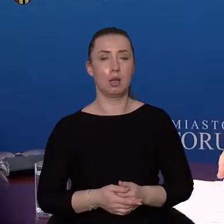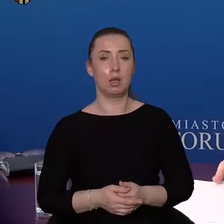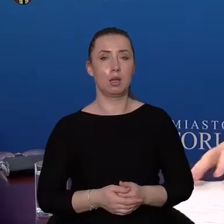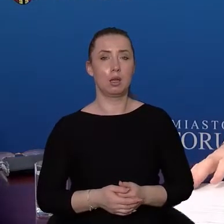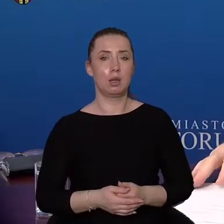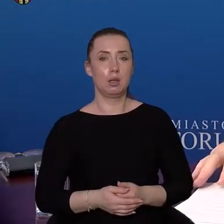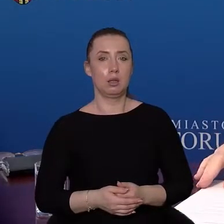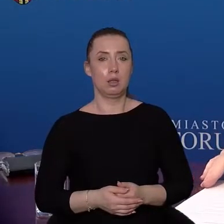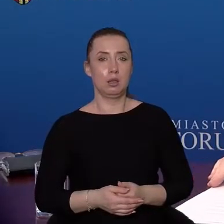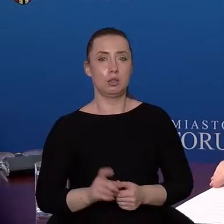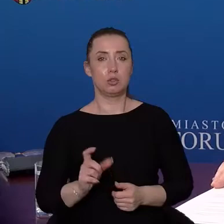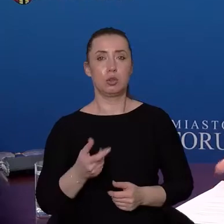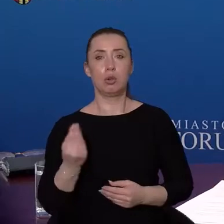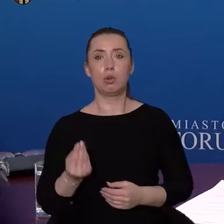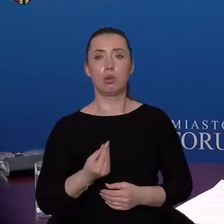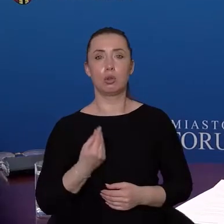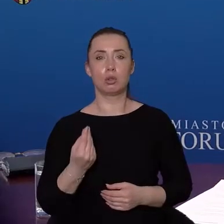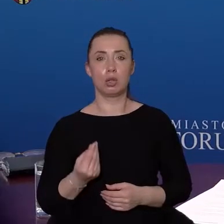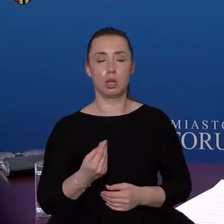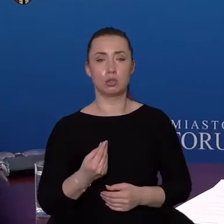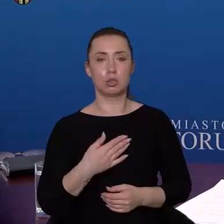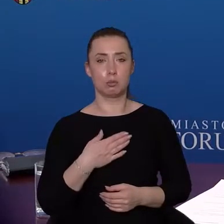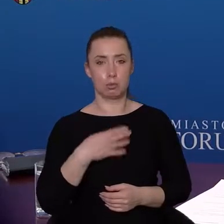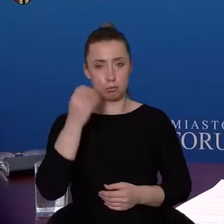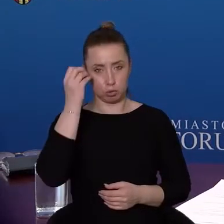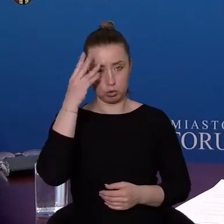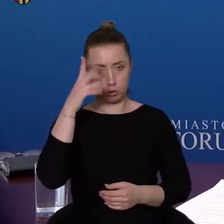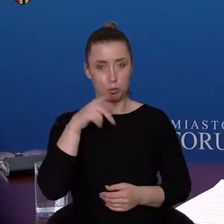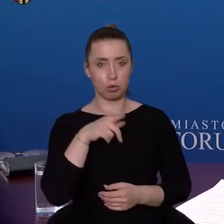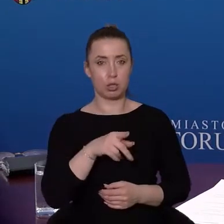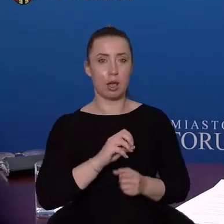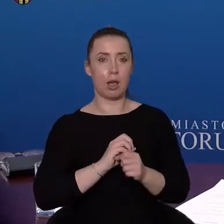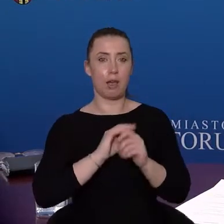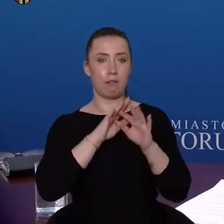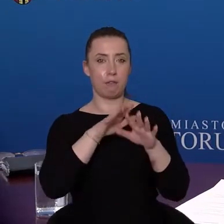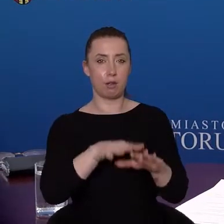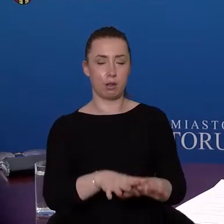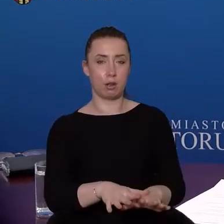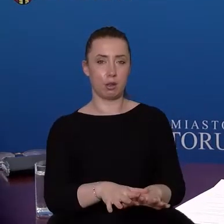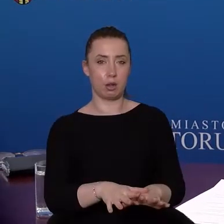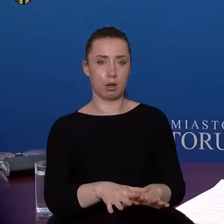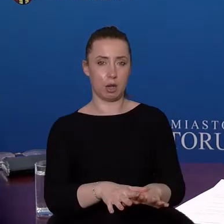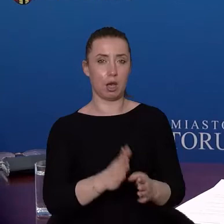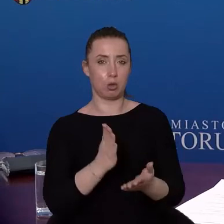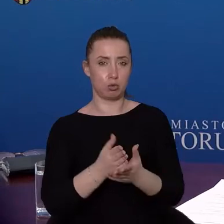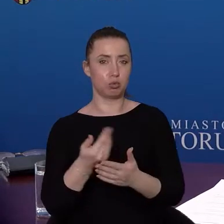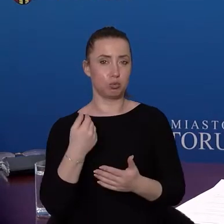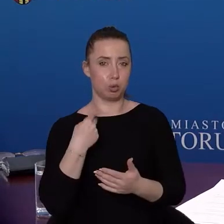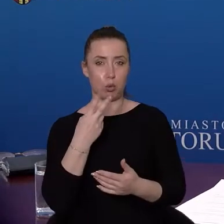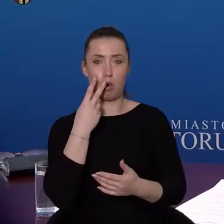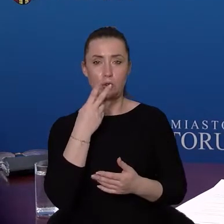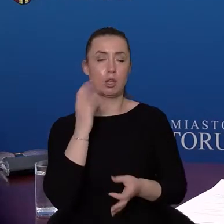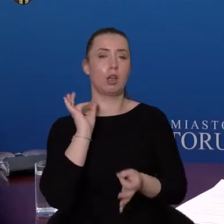także z świadomością już, że ta fala, tak jak to było widać zresztą na